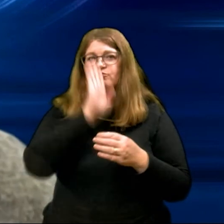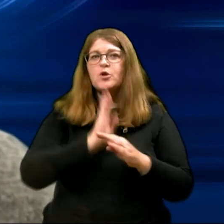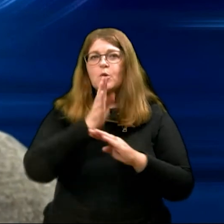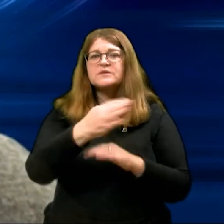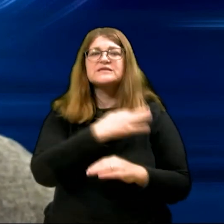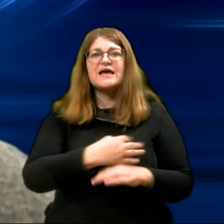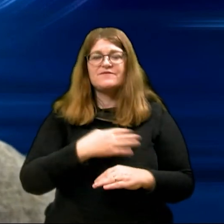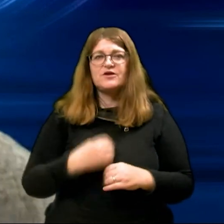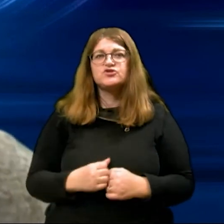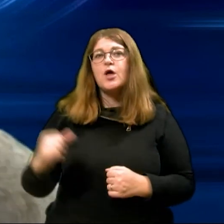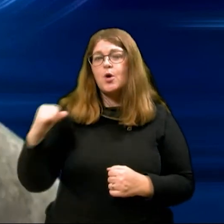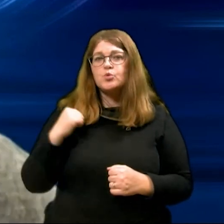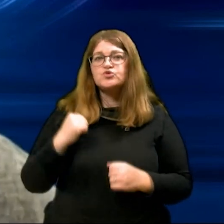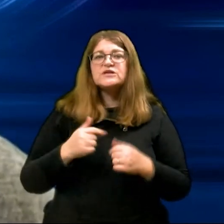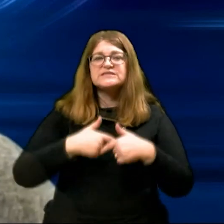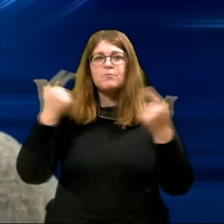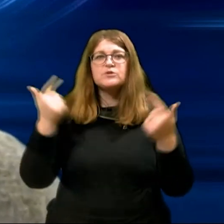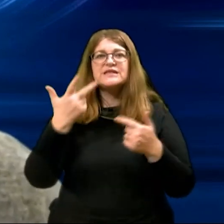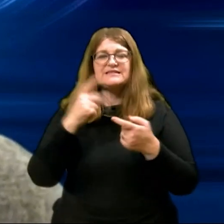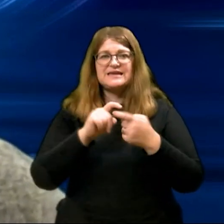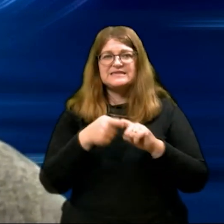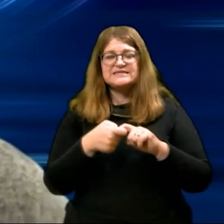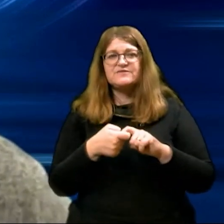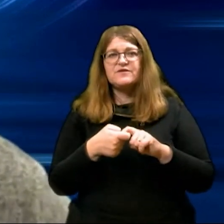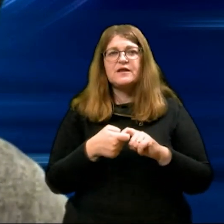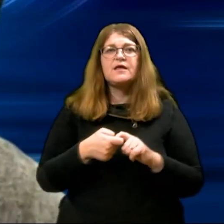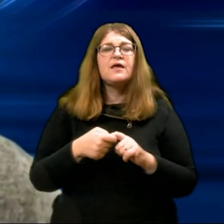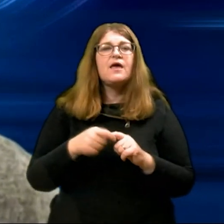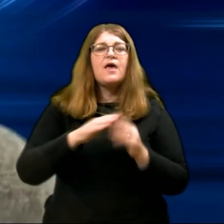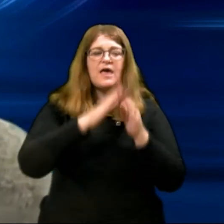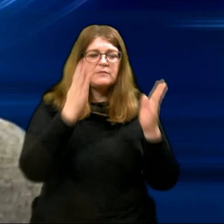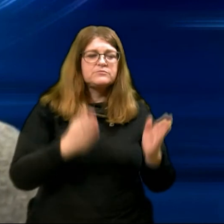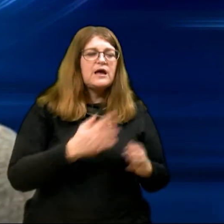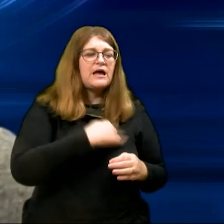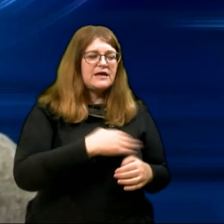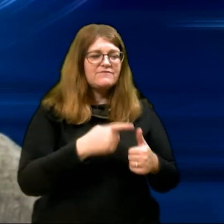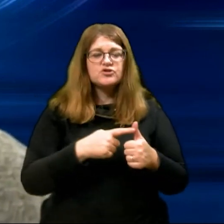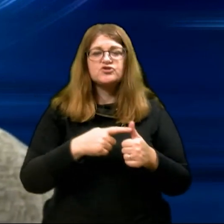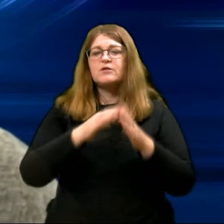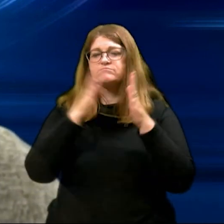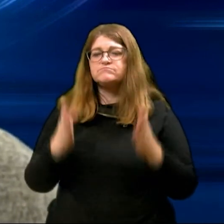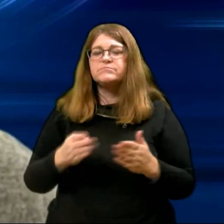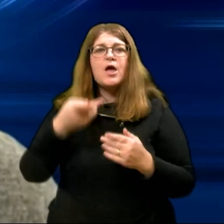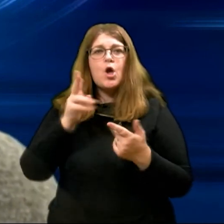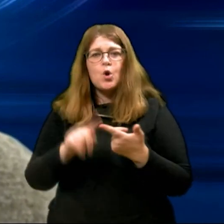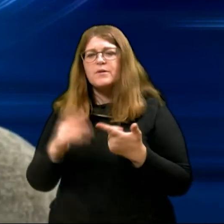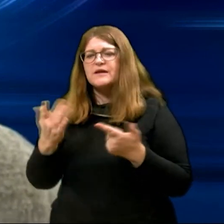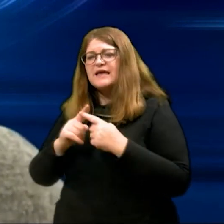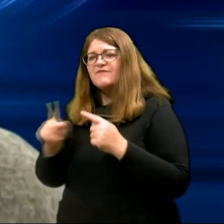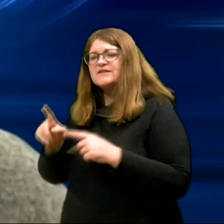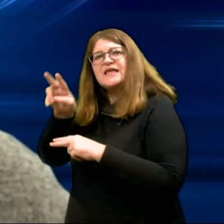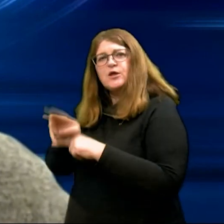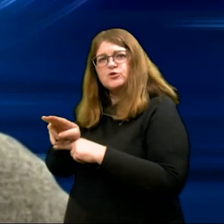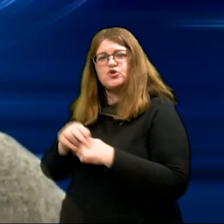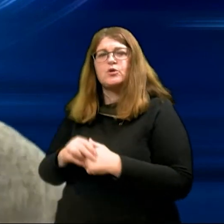Očeraj ste kolegov tri stvari pojasnili, nepremičnino v Kopru, nepremičnino na hrvaški strani pa neke vrste nadzor